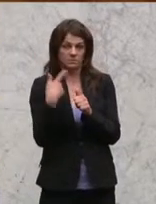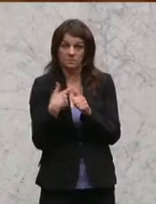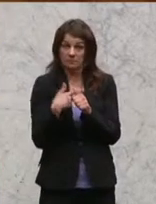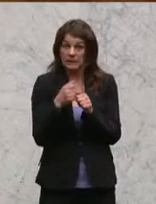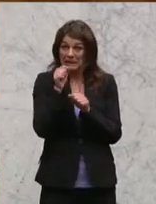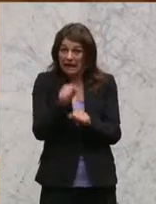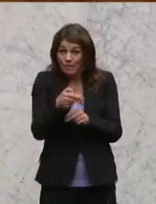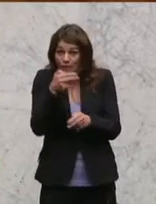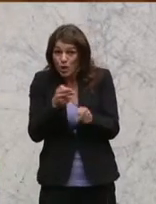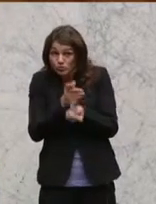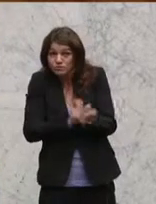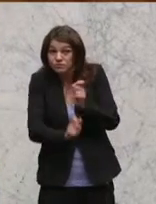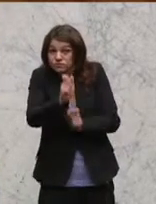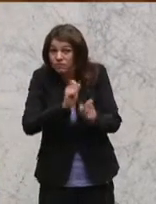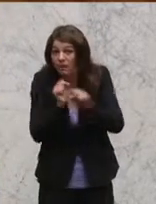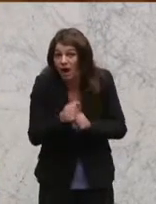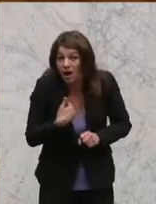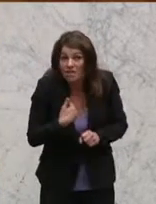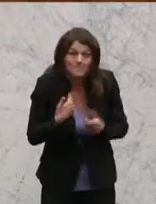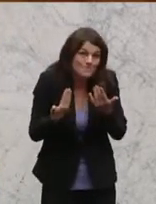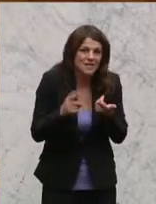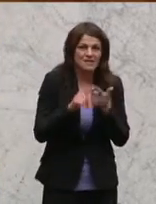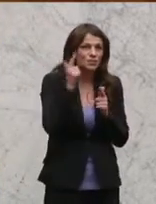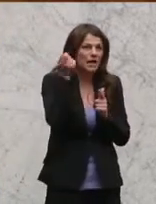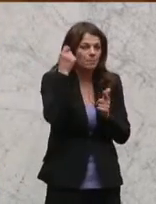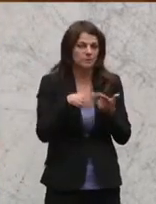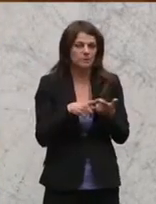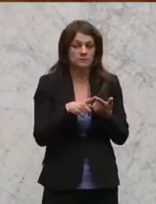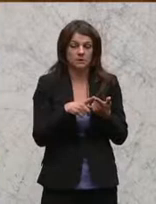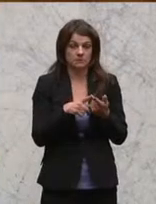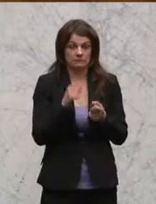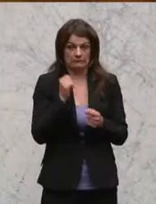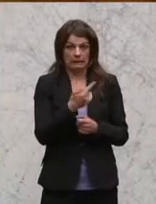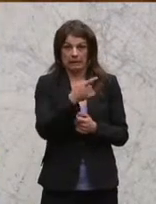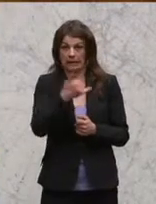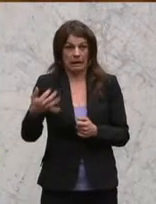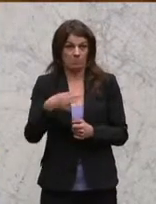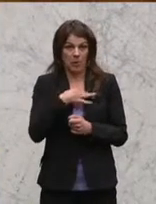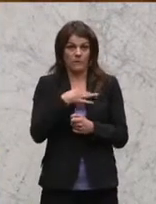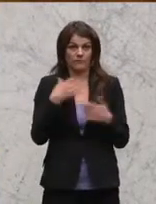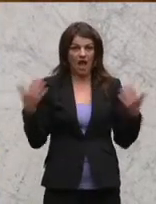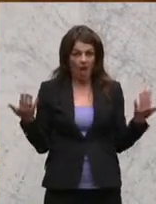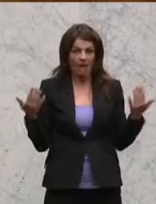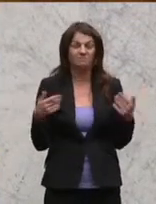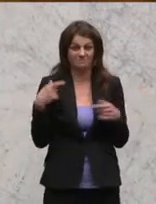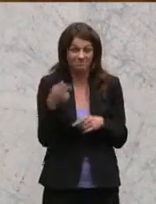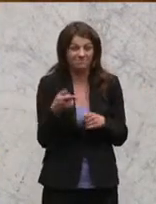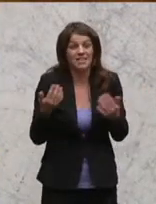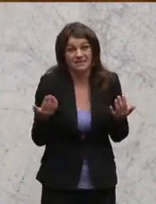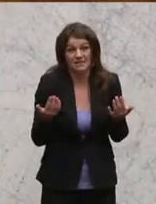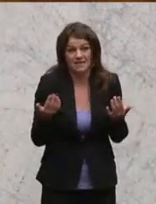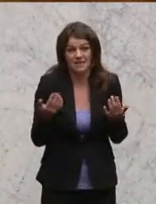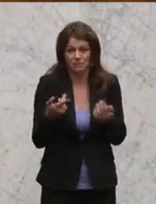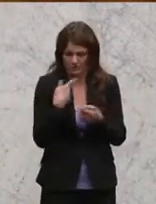hätte man das verhindern können. Und der zweite Gedanke, es hätte jeden treffen können. Und das ist, glaube ich, das, was